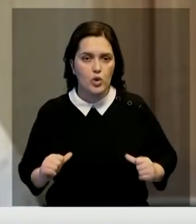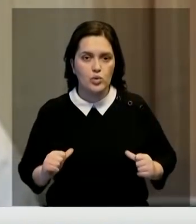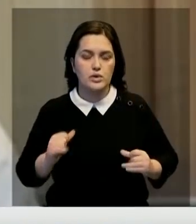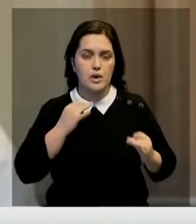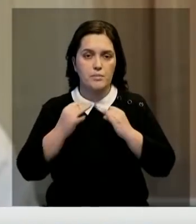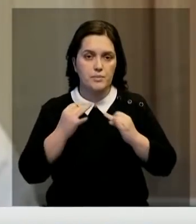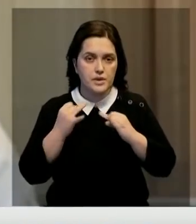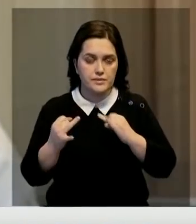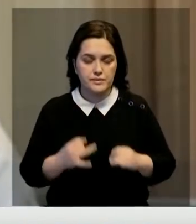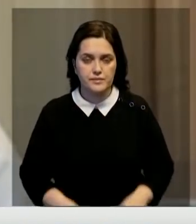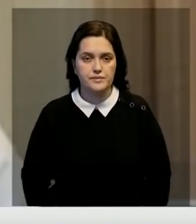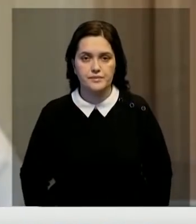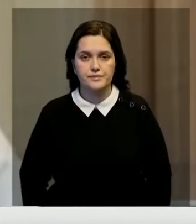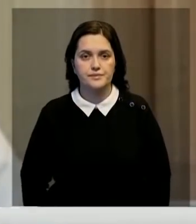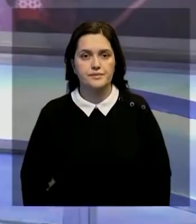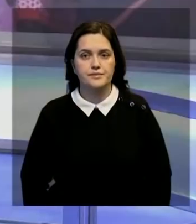наших противников.